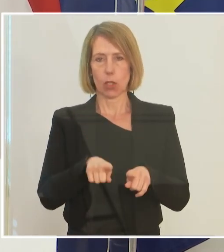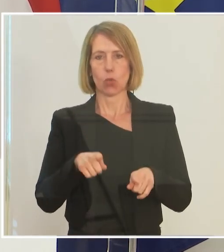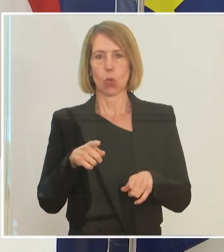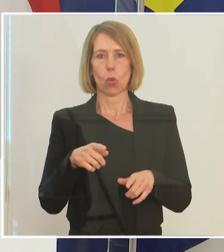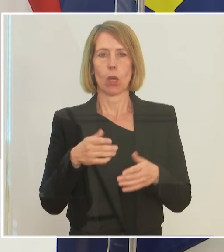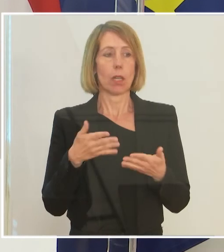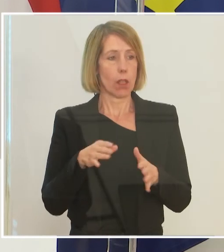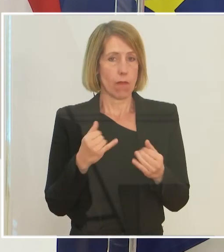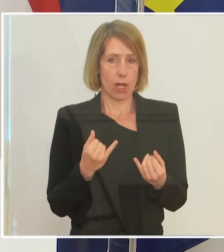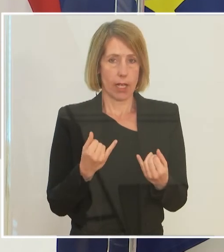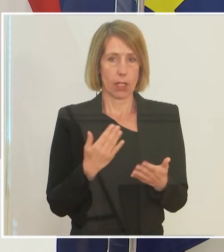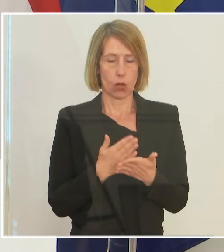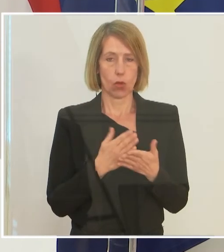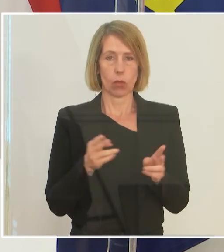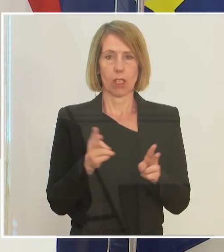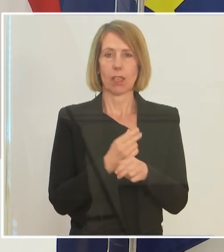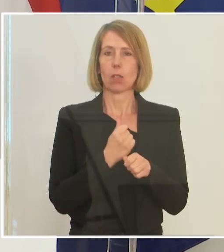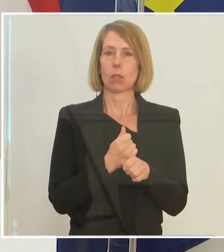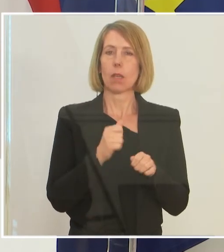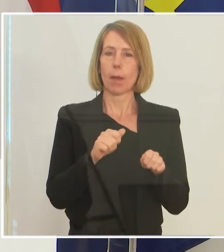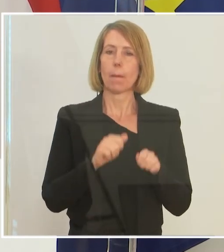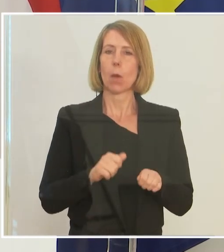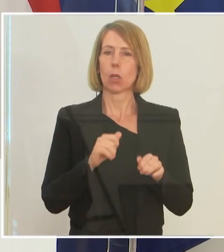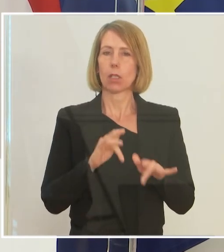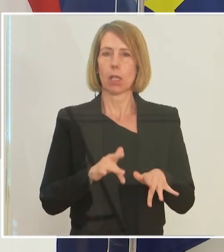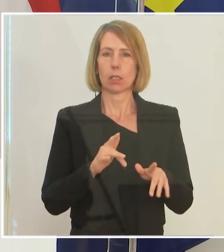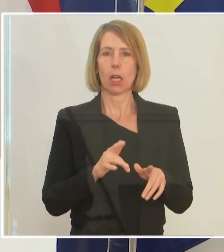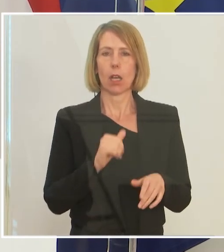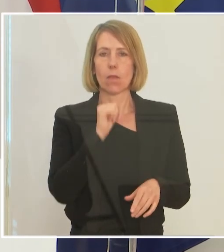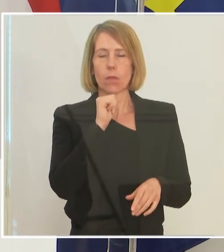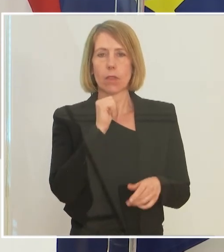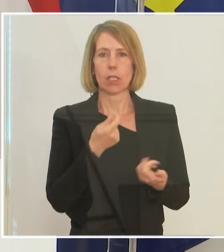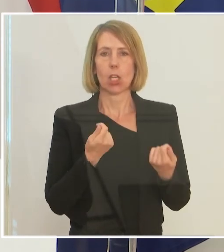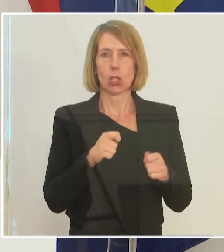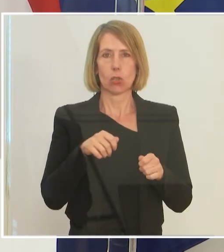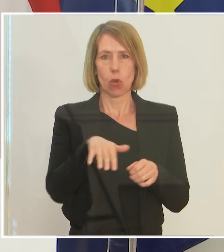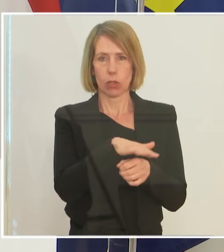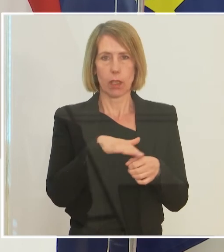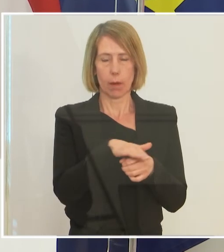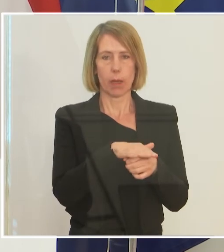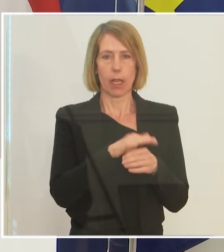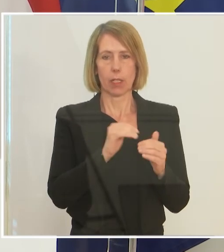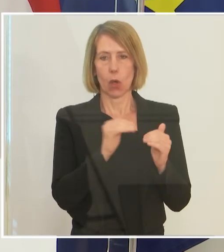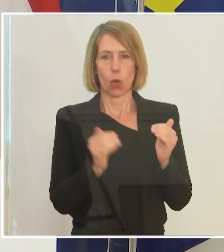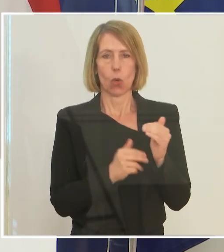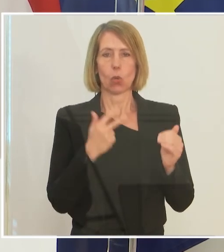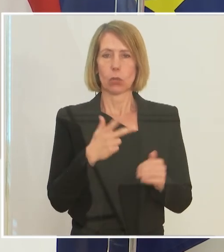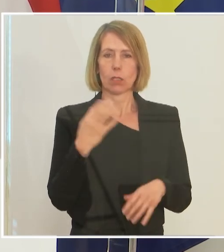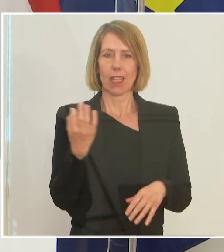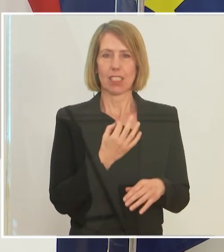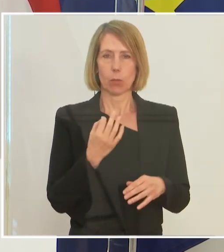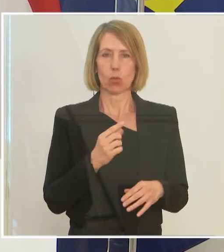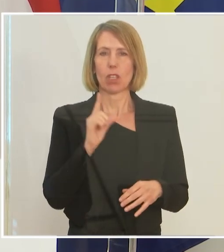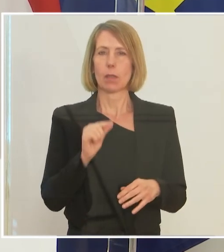haben jetzt in der jetzigen Kurzarbeitsregelung die Möglichkeit, in nicht geschlossenen Bereichen unter die 30% Mindestarbeitszeit zu gehen,